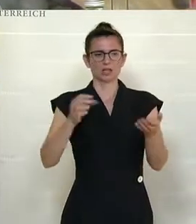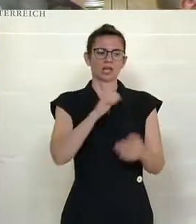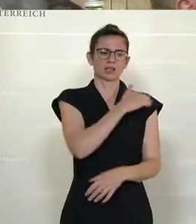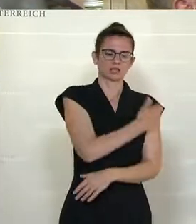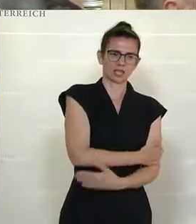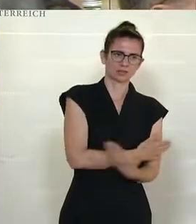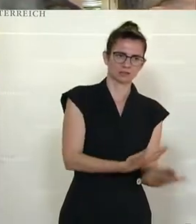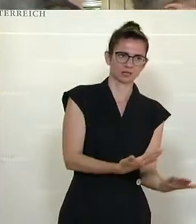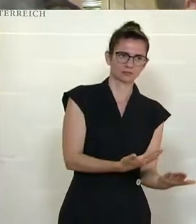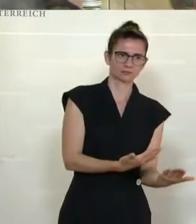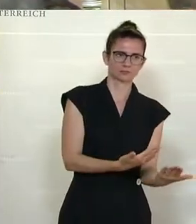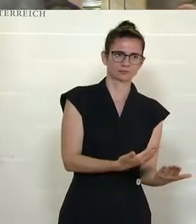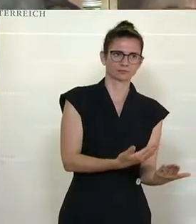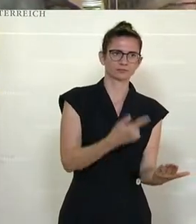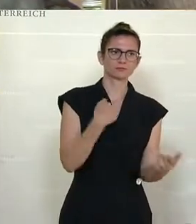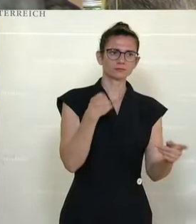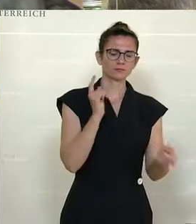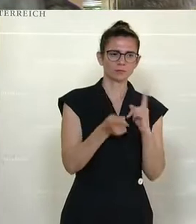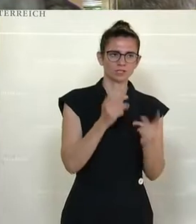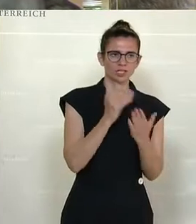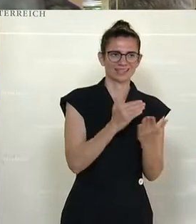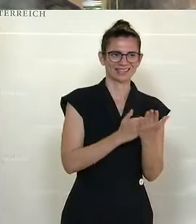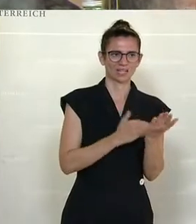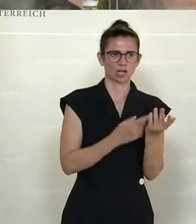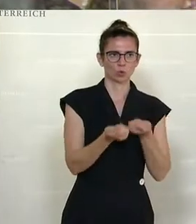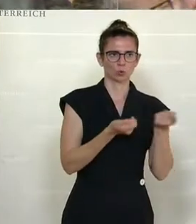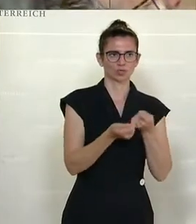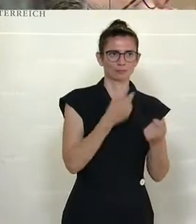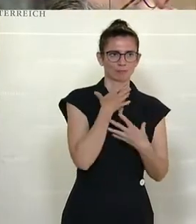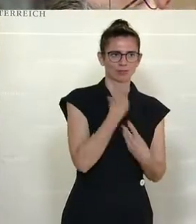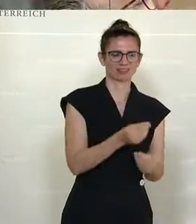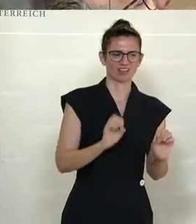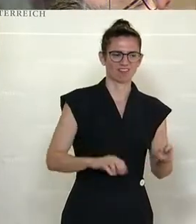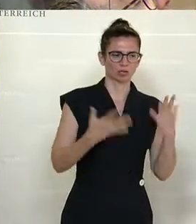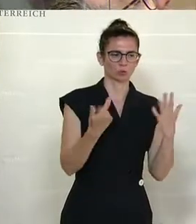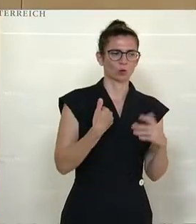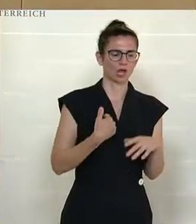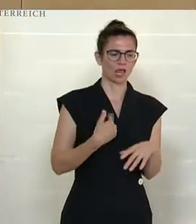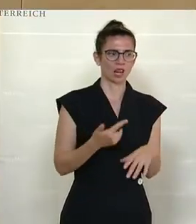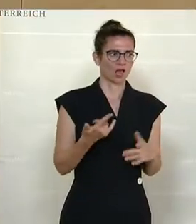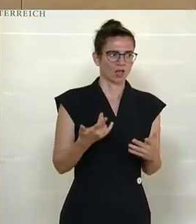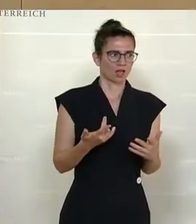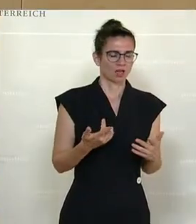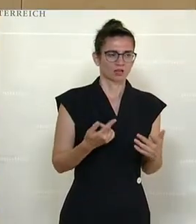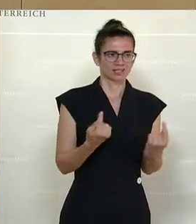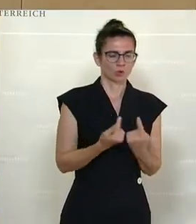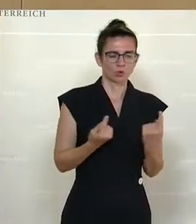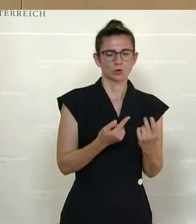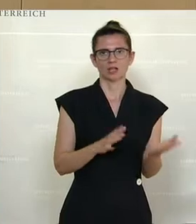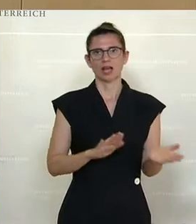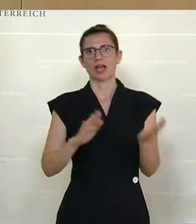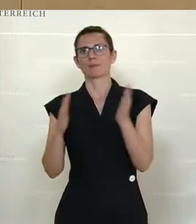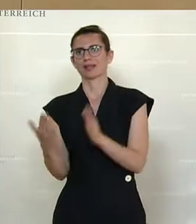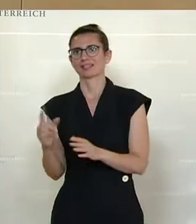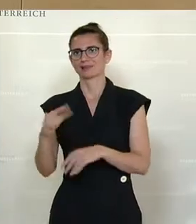der einen Seite ein bestimmter Regelungsbedarf aus einer aktuellen Emotion heraus, auf der anderen Seite aber doch